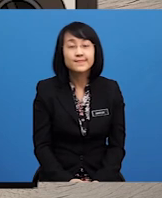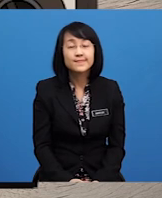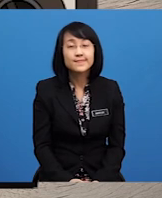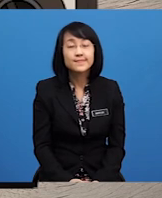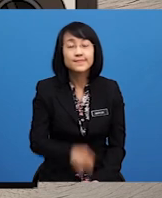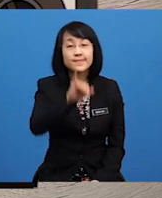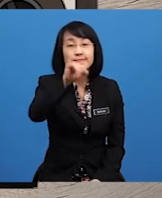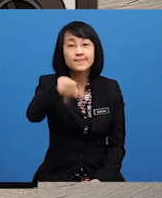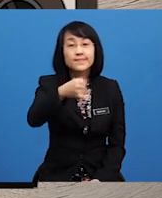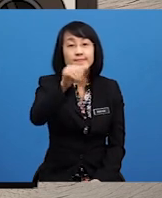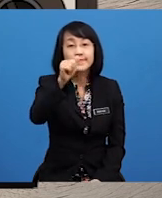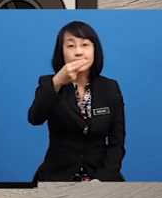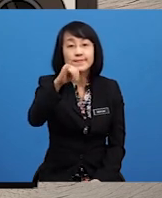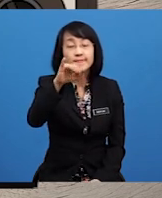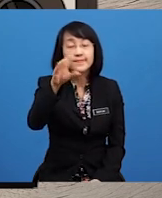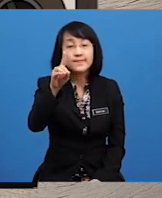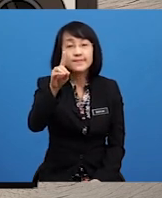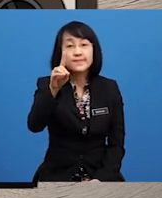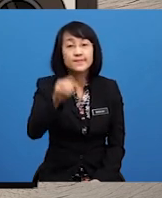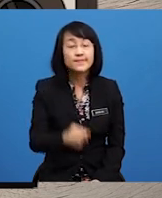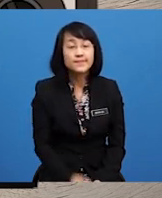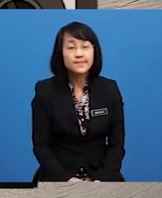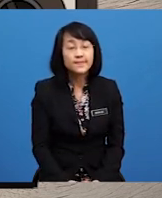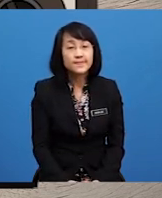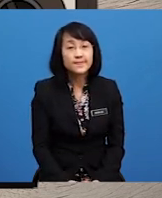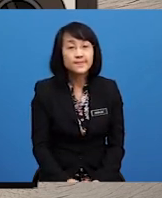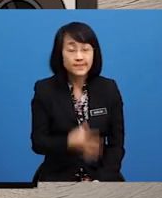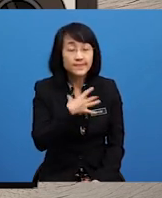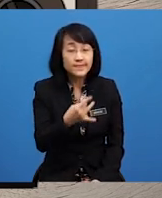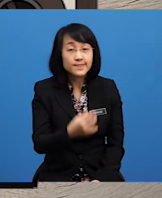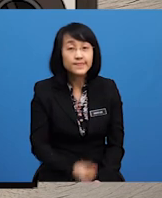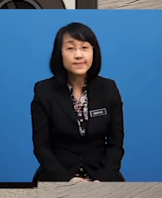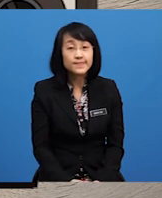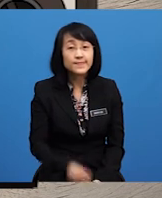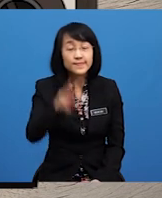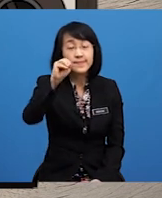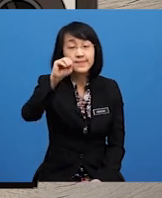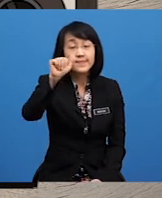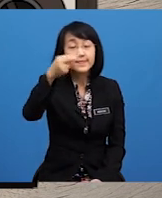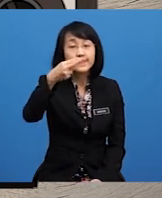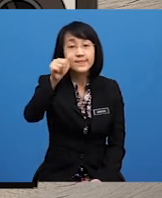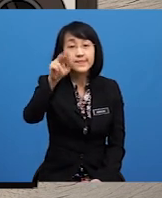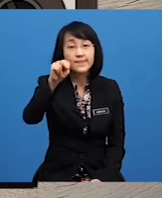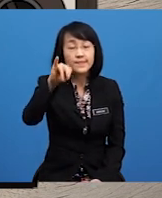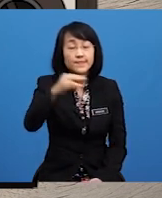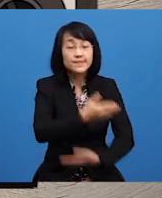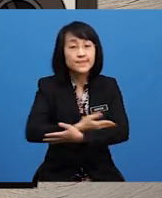Jahit Berkenankah Mahani tu Anak tang Seri Syed Aris